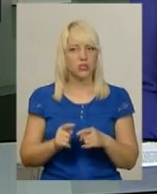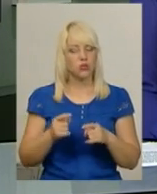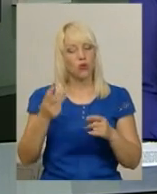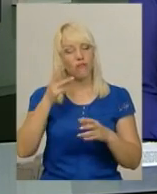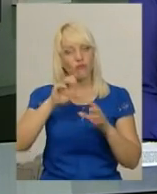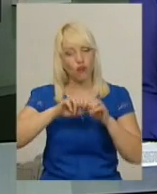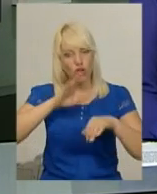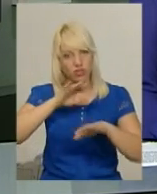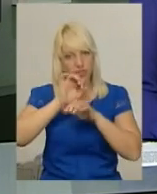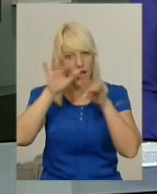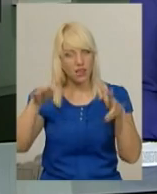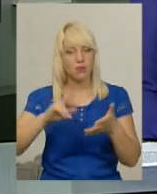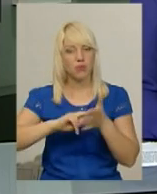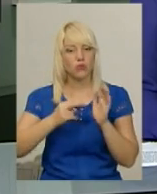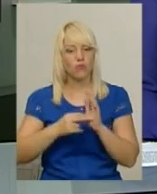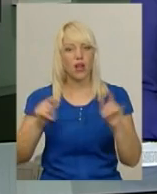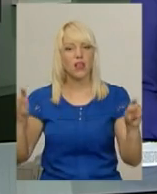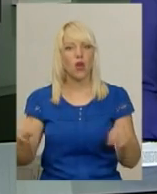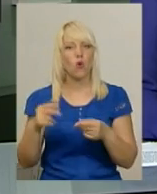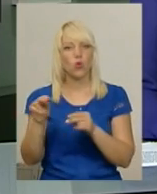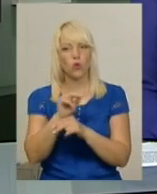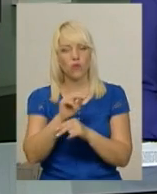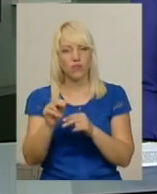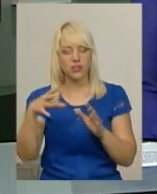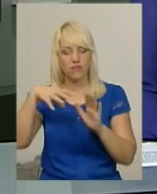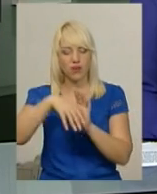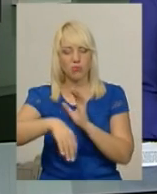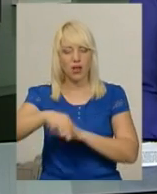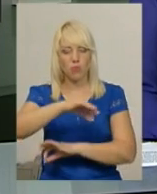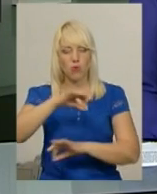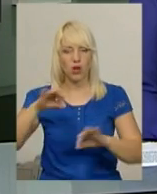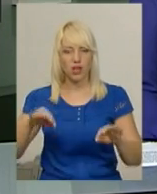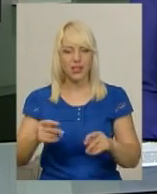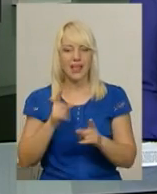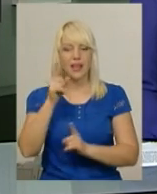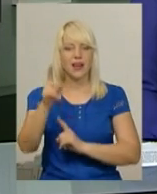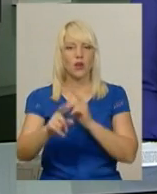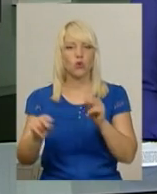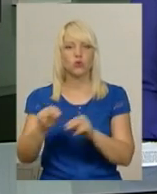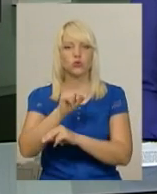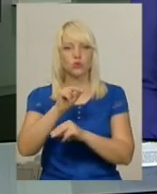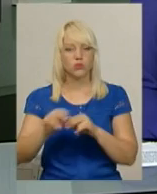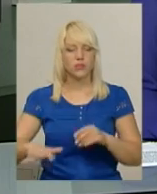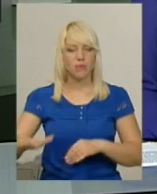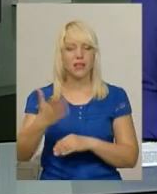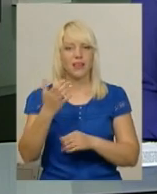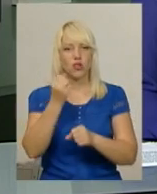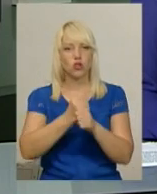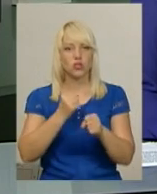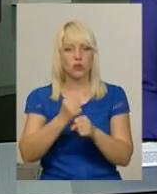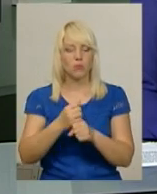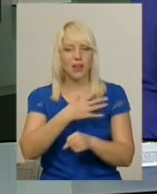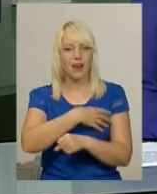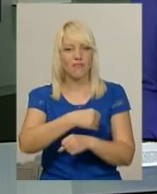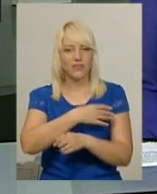планували оновити у рамках проєкту реконструкції майдану, який розробили у листопаді минулого року львівські архітектори. Тоді начальник